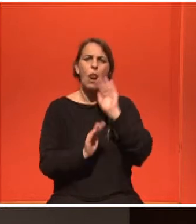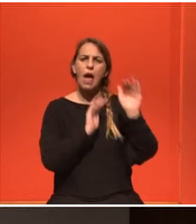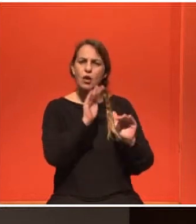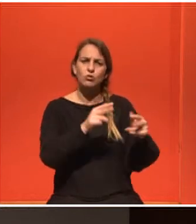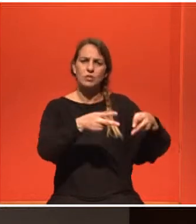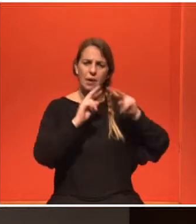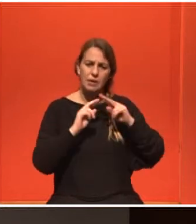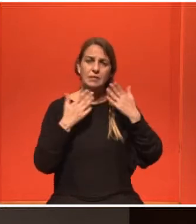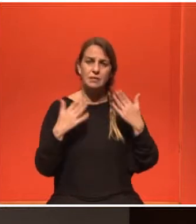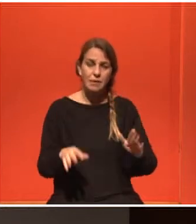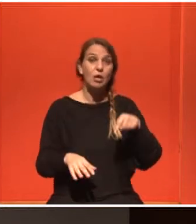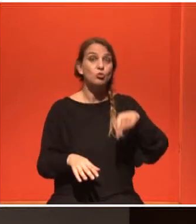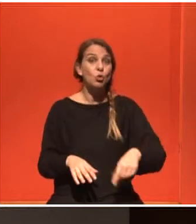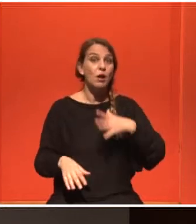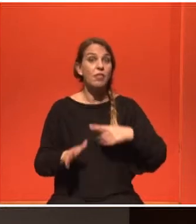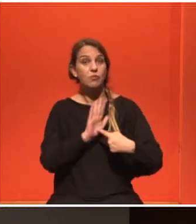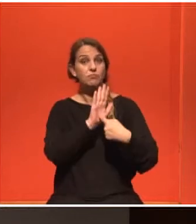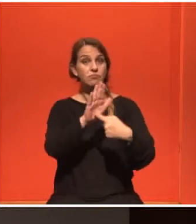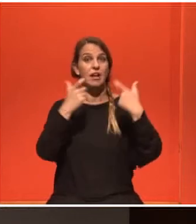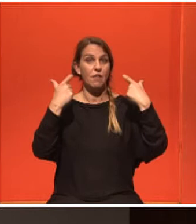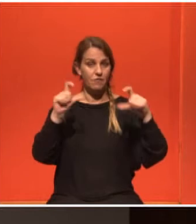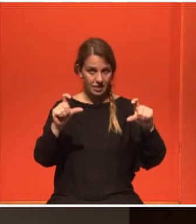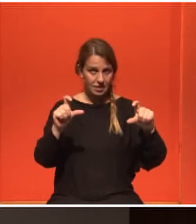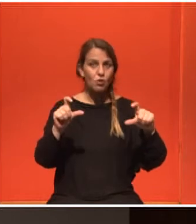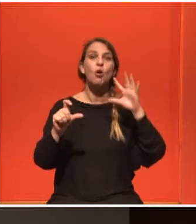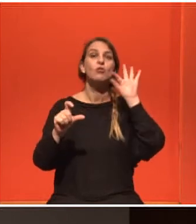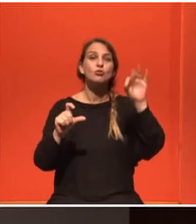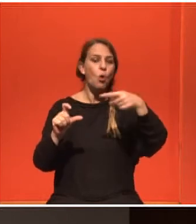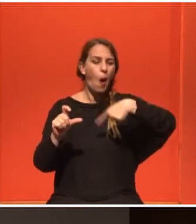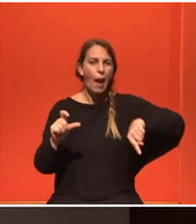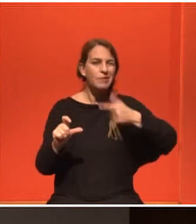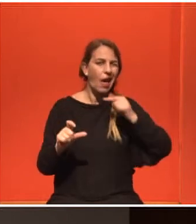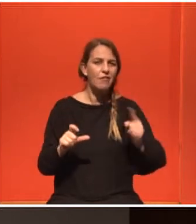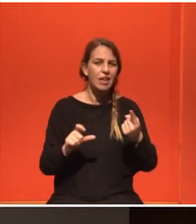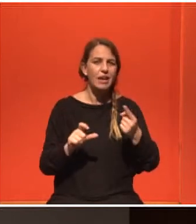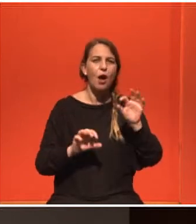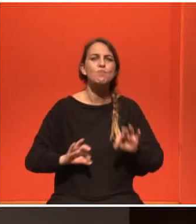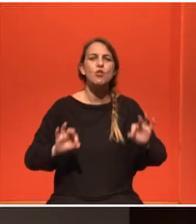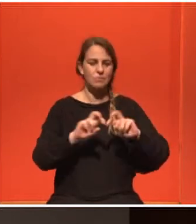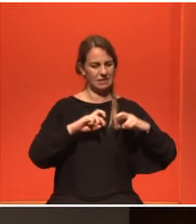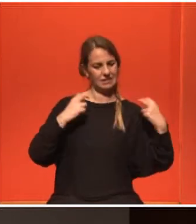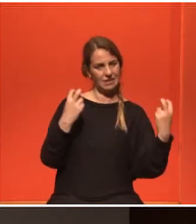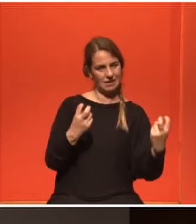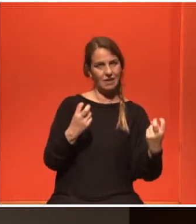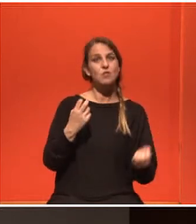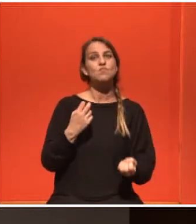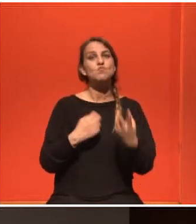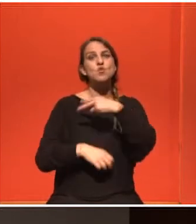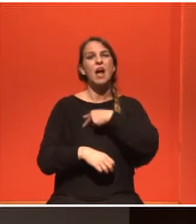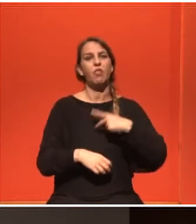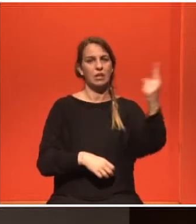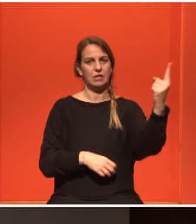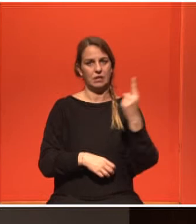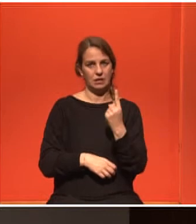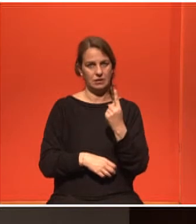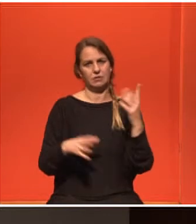πάρα πολύ καλές ερωτήσεις. Να δείξουμε ένα βίντεο μέχρι να ετοιμάσουμε το χώρο, ώστε να έρθει κοντά μας ο καθηγητής, κύριος Τσαλάκης, διευθυντής του